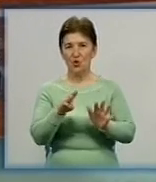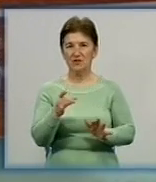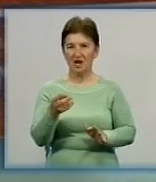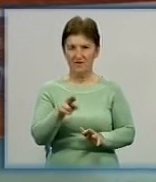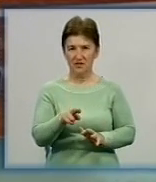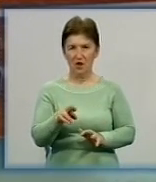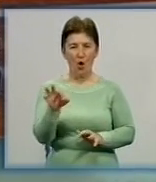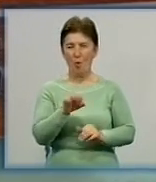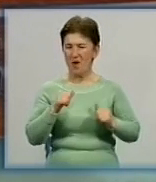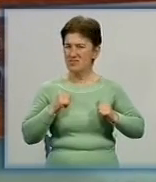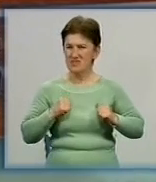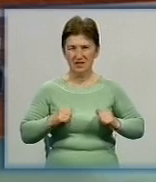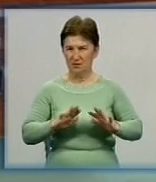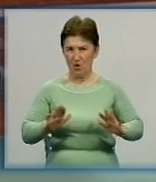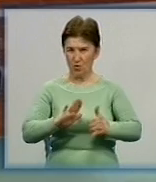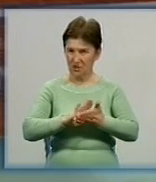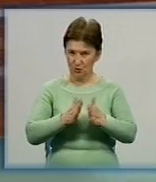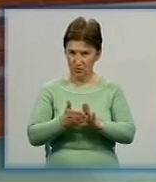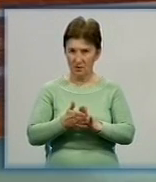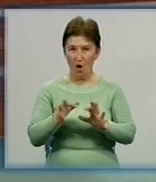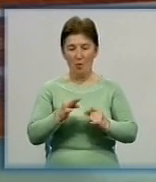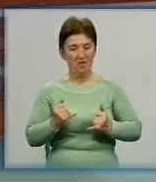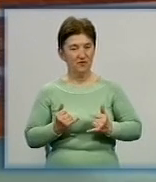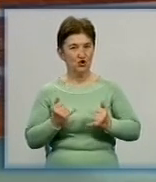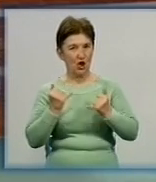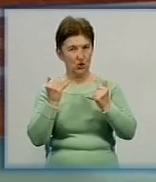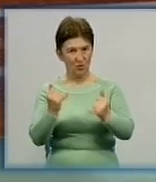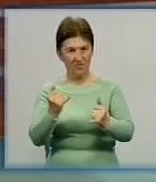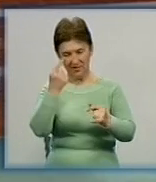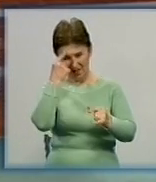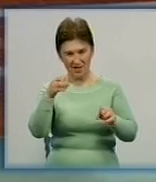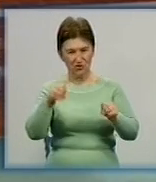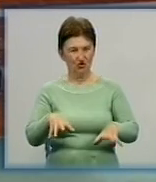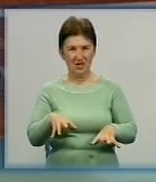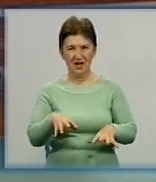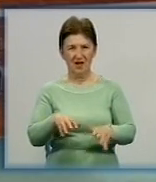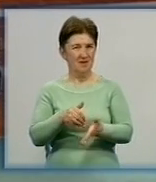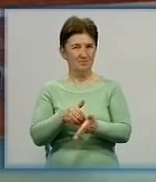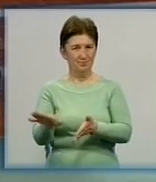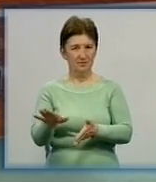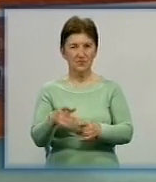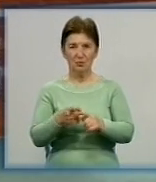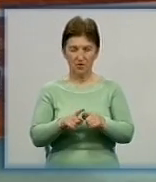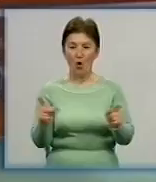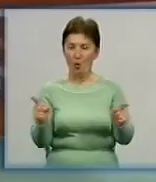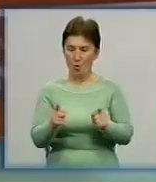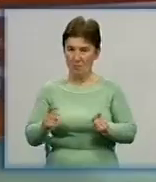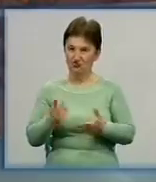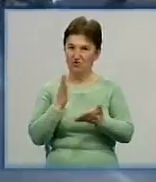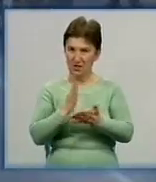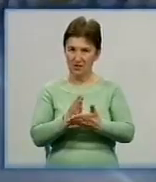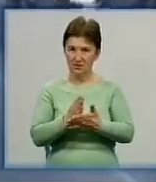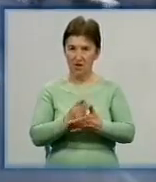Попри неспокійну ситуацію в країні, від вшанування пам'яті загиблих війнів вирішили не відмовлятися. Втім, деякі обмеження таки є. Замість